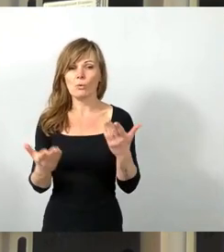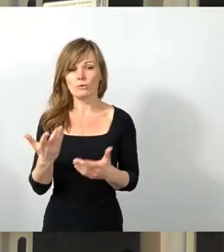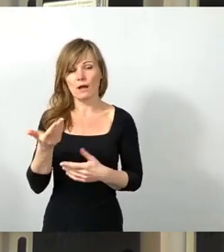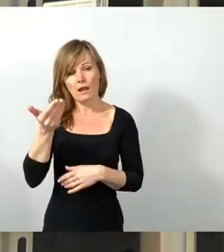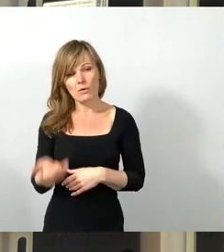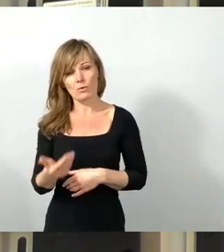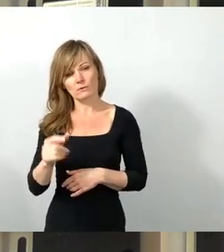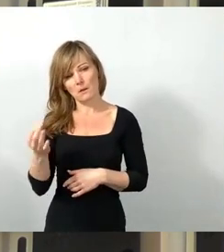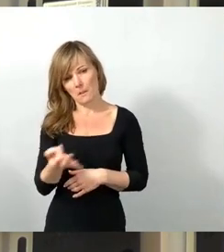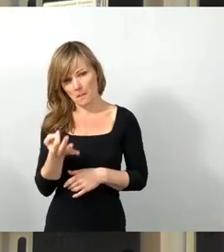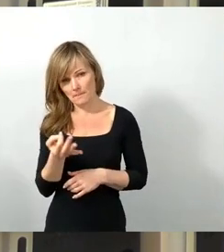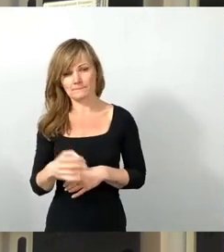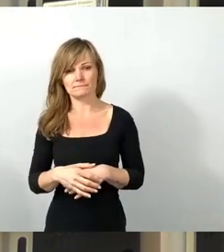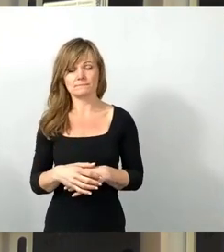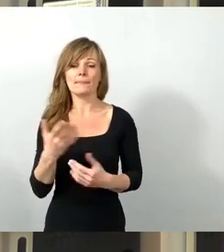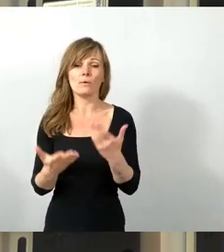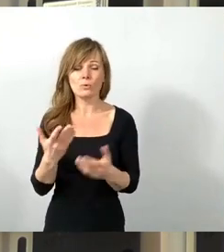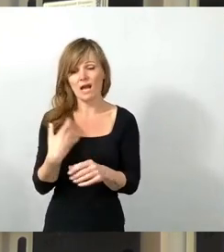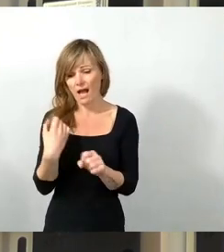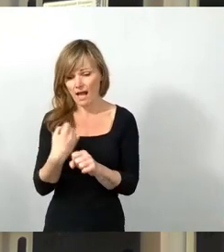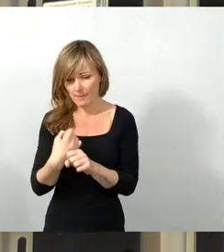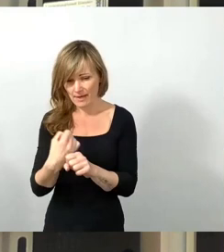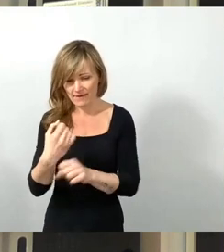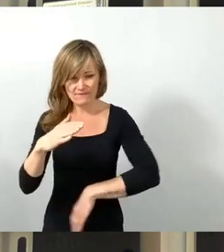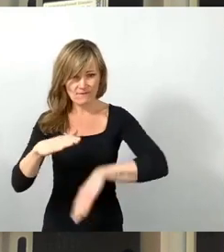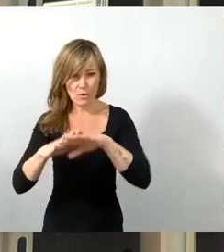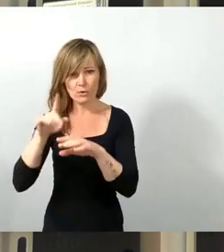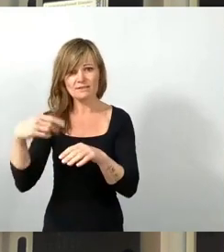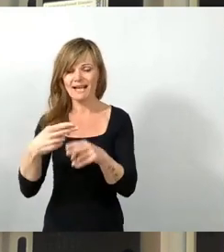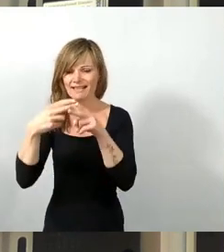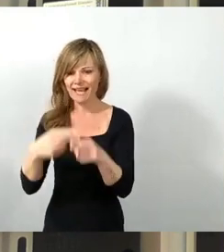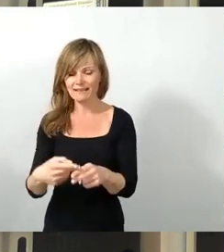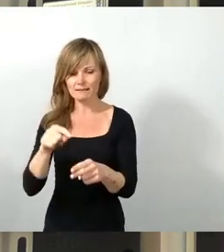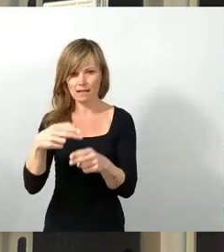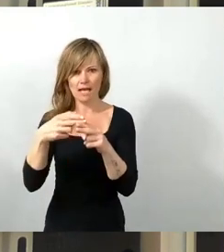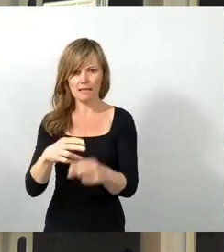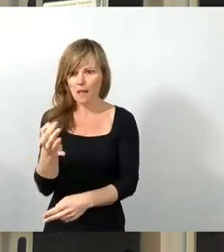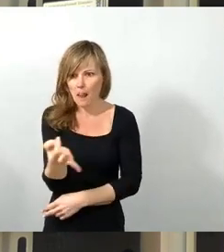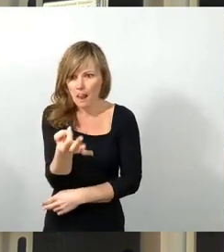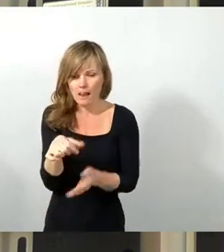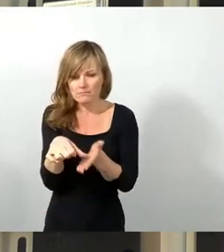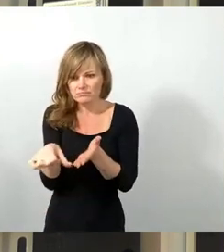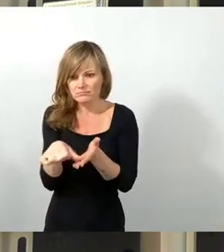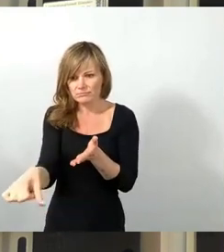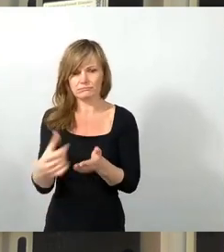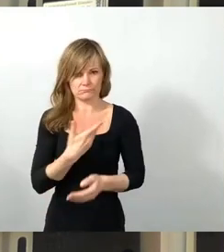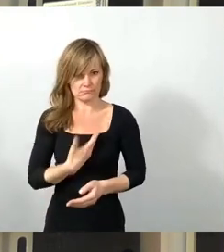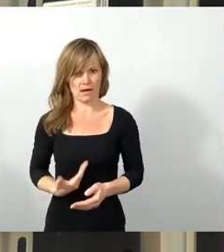eine sehr geringe Rente im Alter. Es kann Krankheit als Grund sein oder auch eine Behinderung.